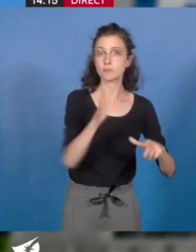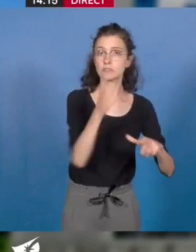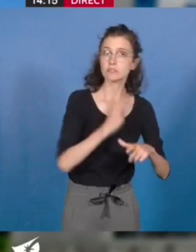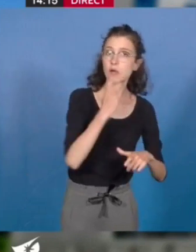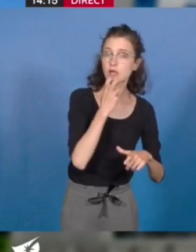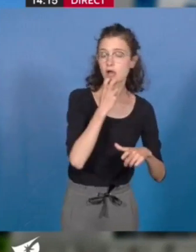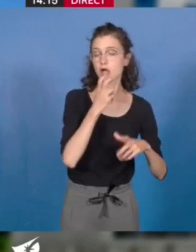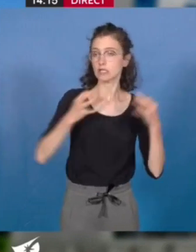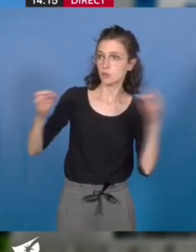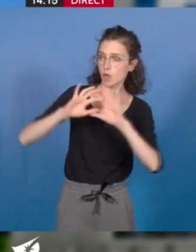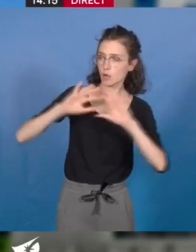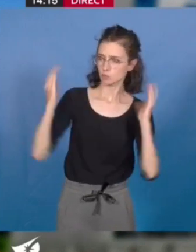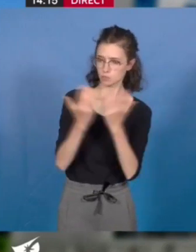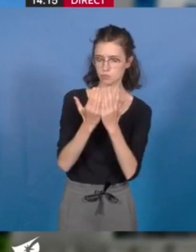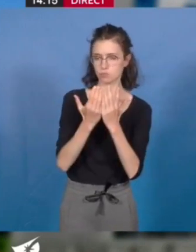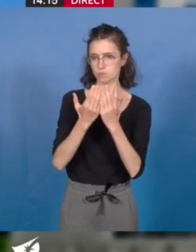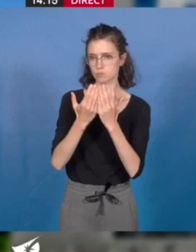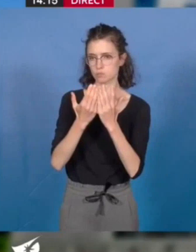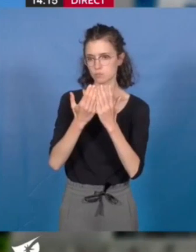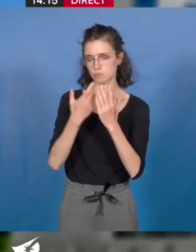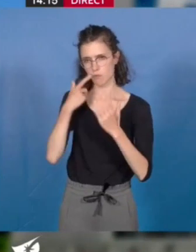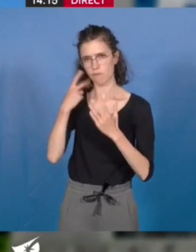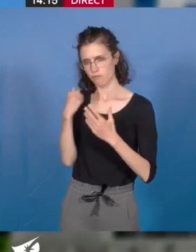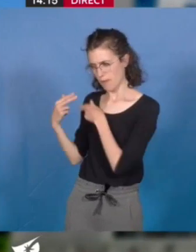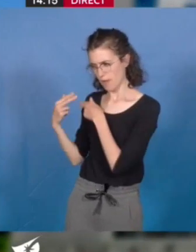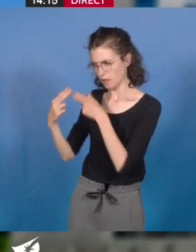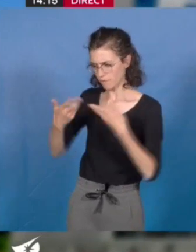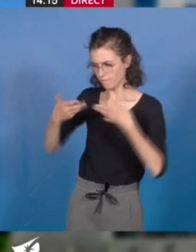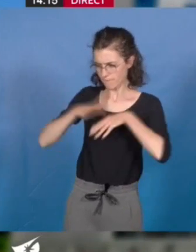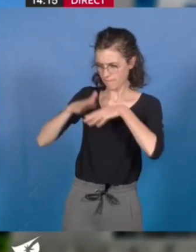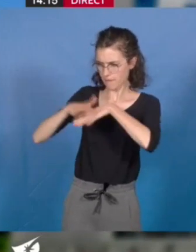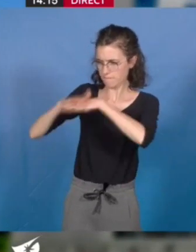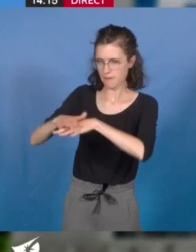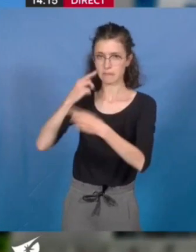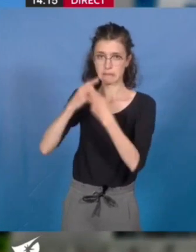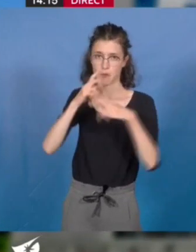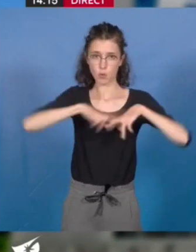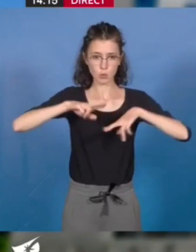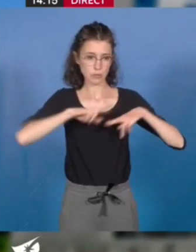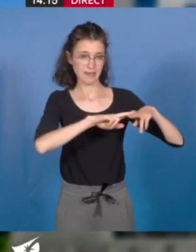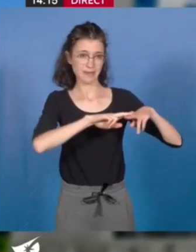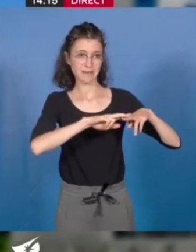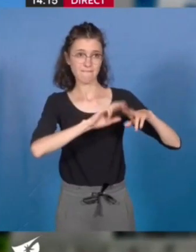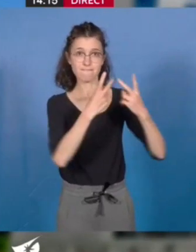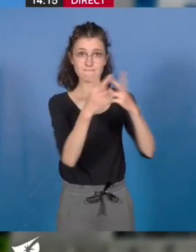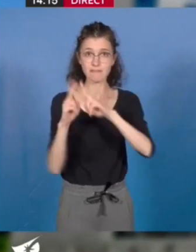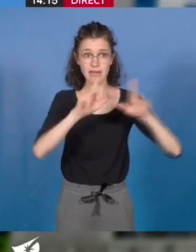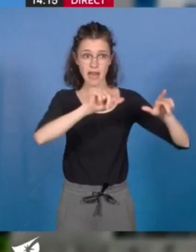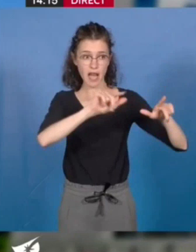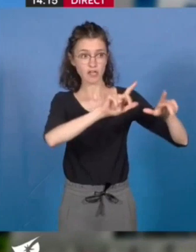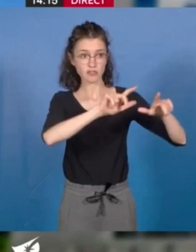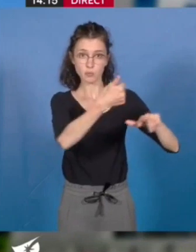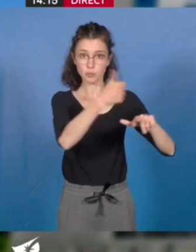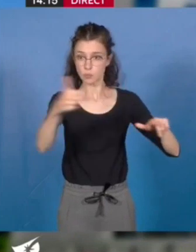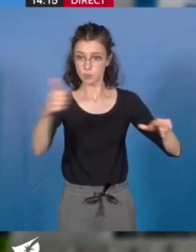de leur coût de fonctionnement et des périodes de fermeture nécessaires à leur bon entretien. Chaque commune en possédant comprend sans aucun doute le sens de mes